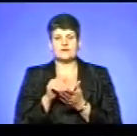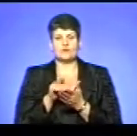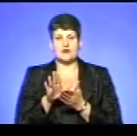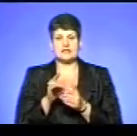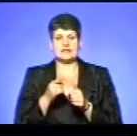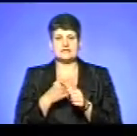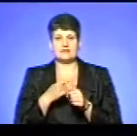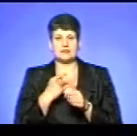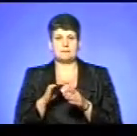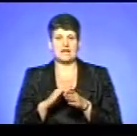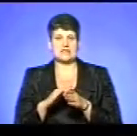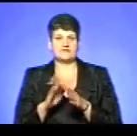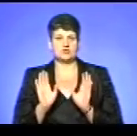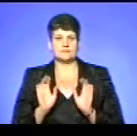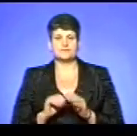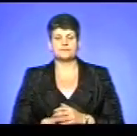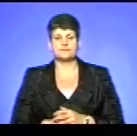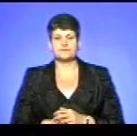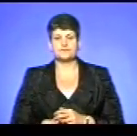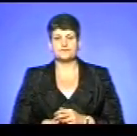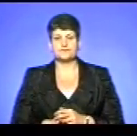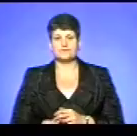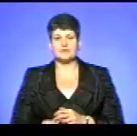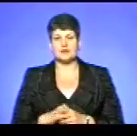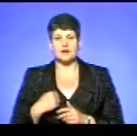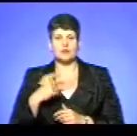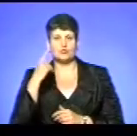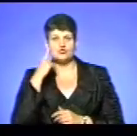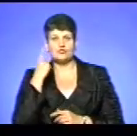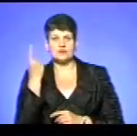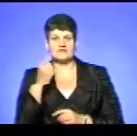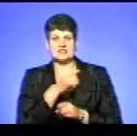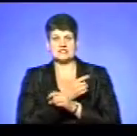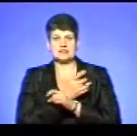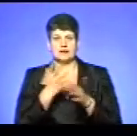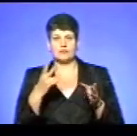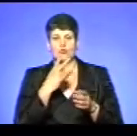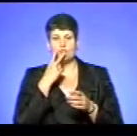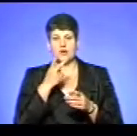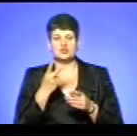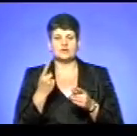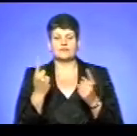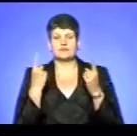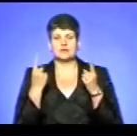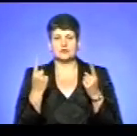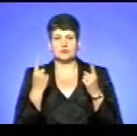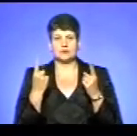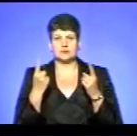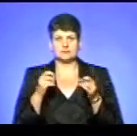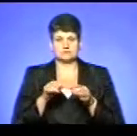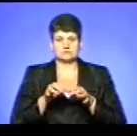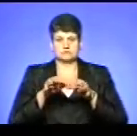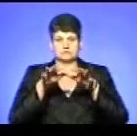називати прізвище. Я почув один взрив і тоді побачив дуже високий грибок.